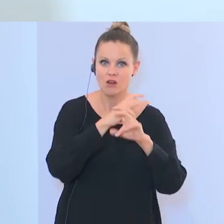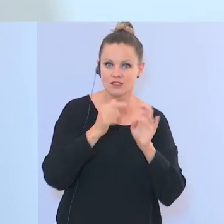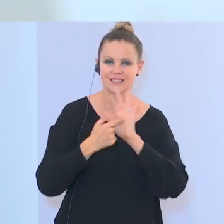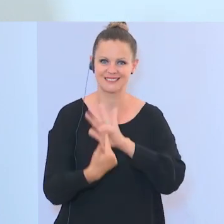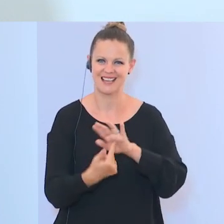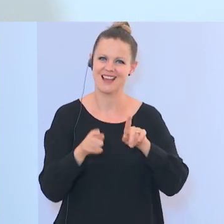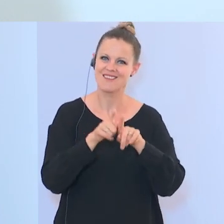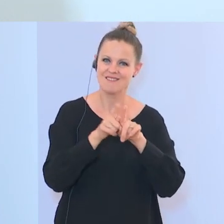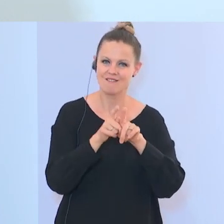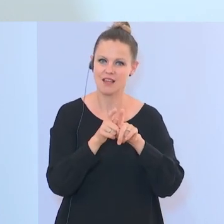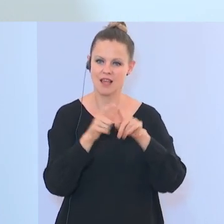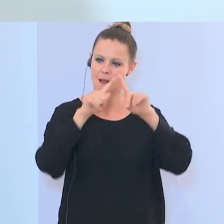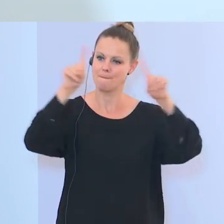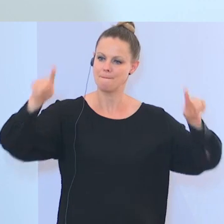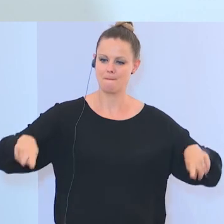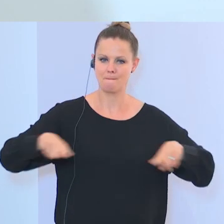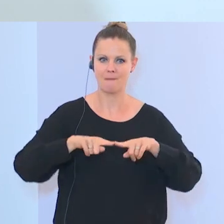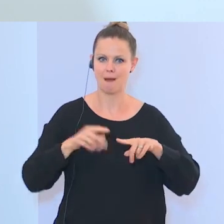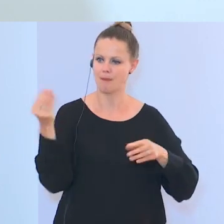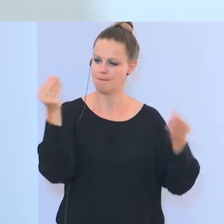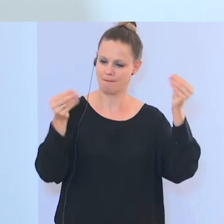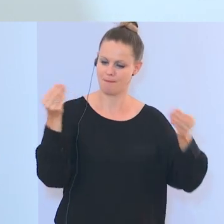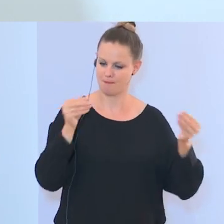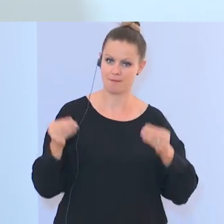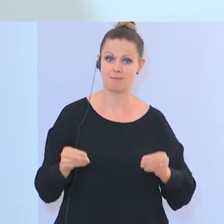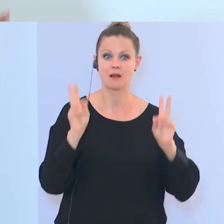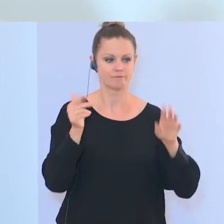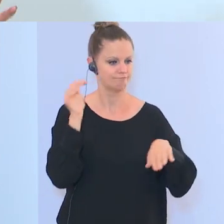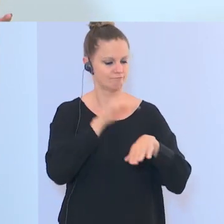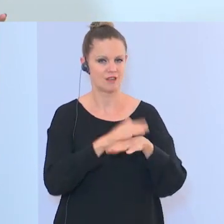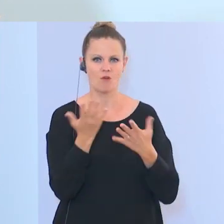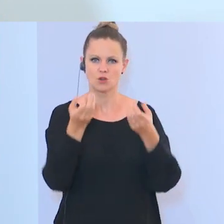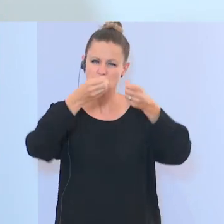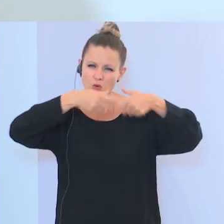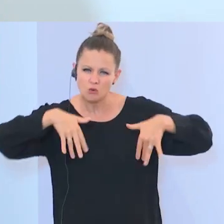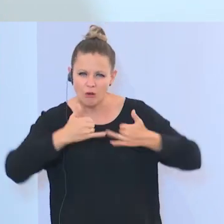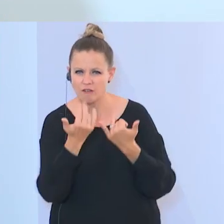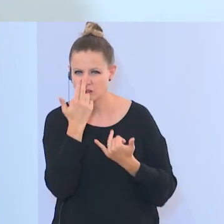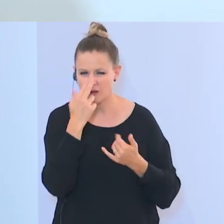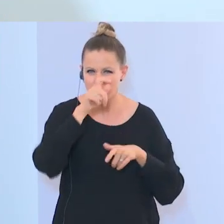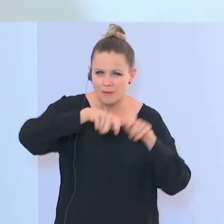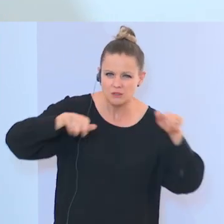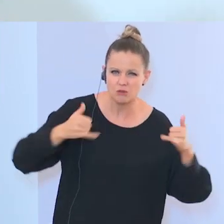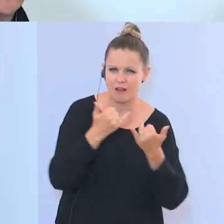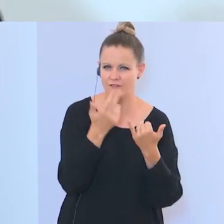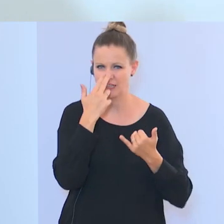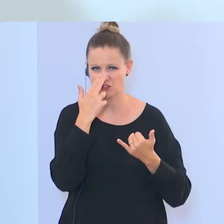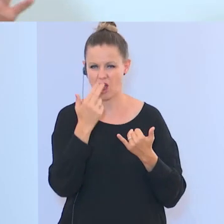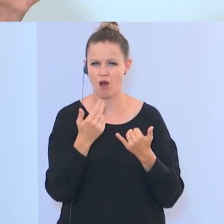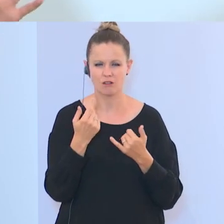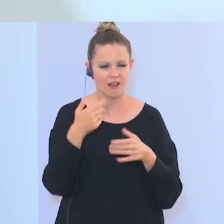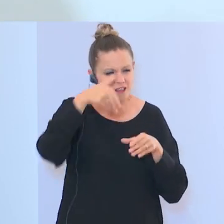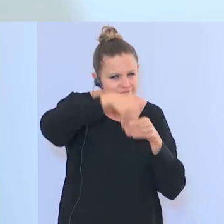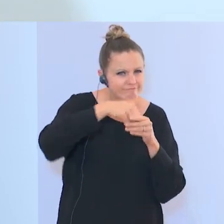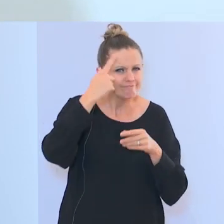Mapping der Vereinslandschaft, damit sichtbar gemacht wird, welche Strukturen, welche Akteure, welche Ideologien hinter